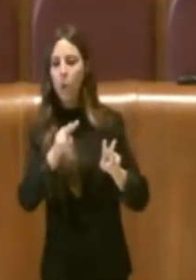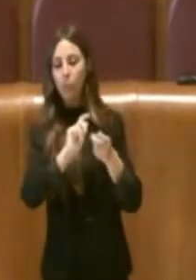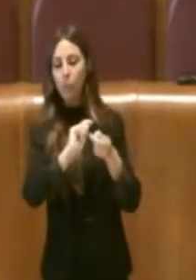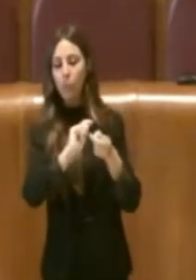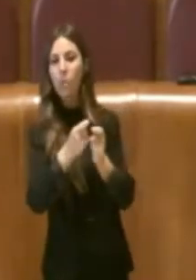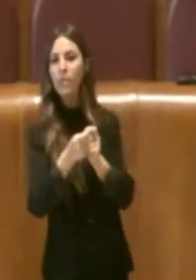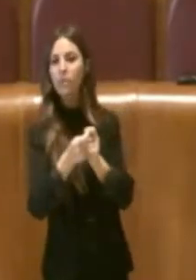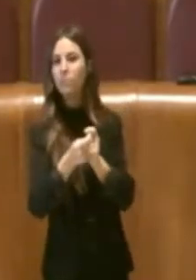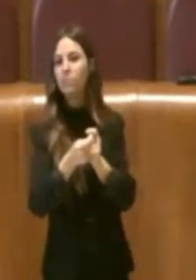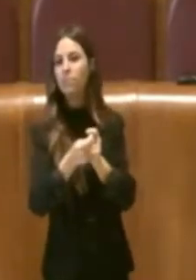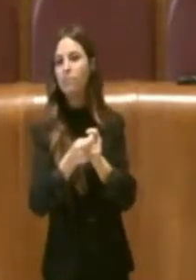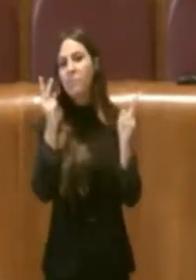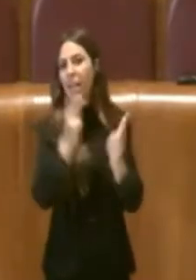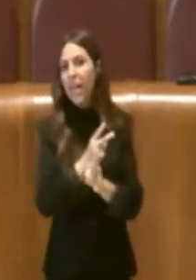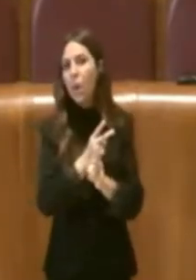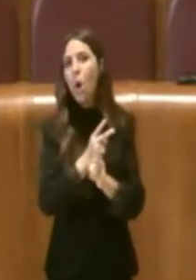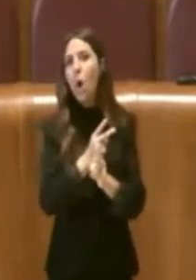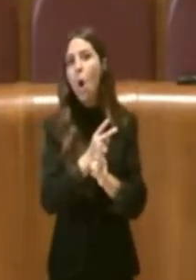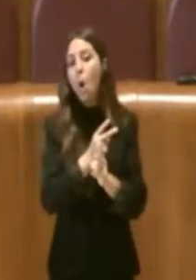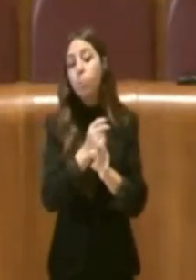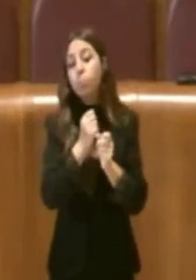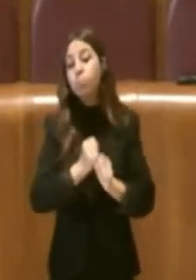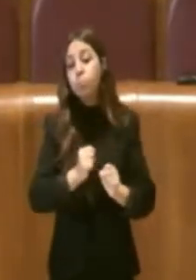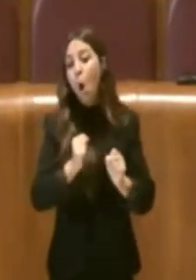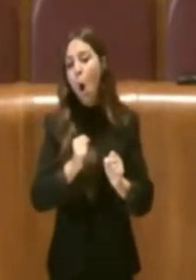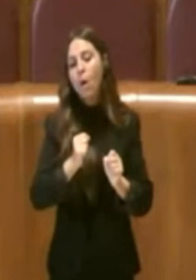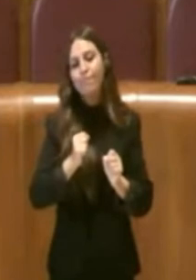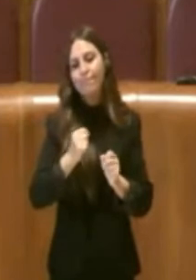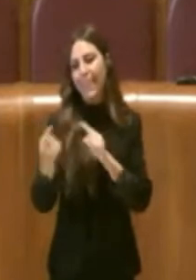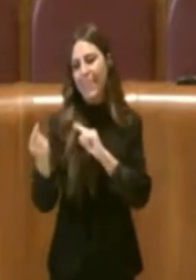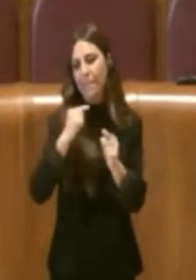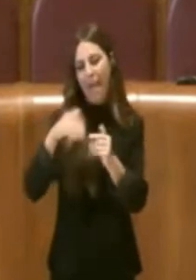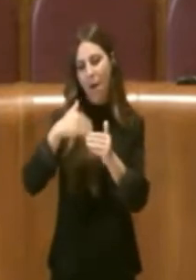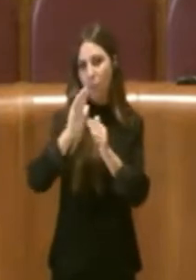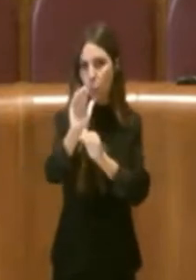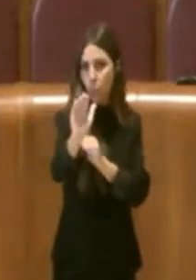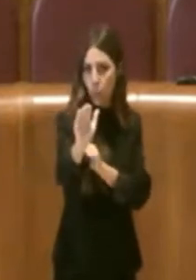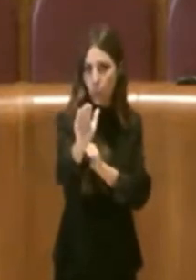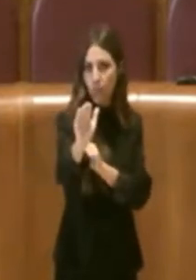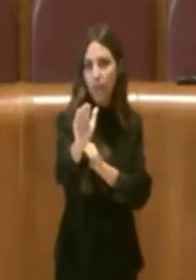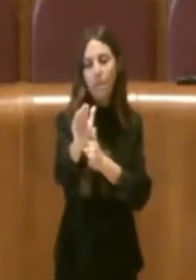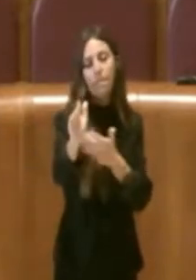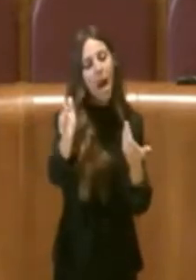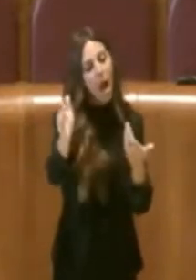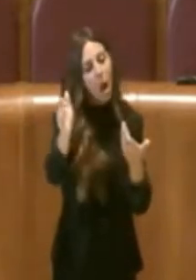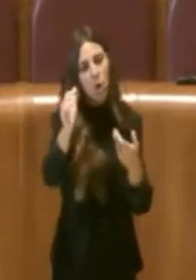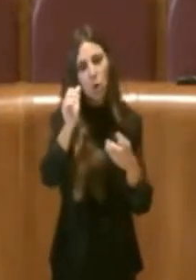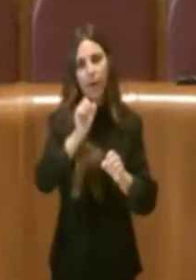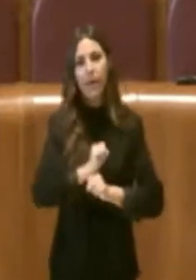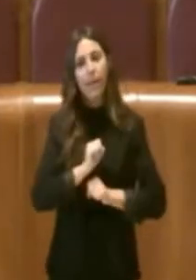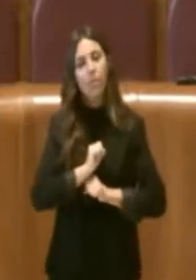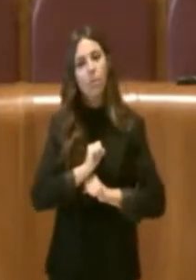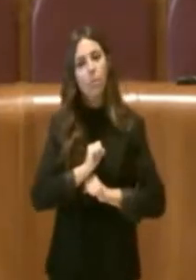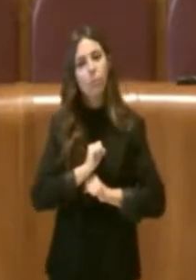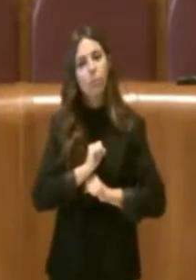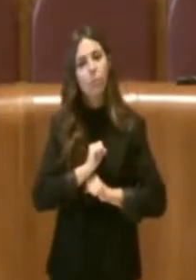potranno sicuramente essere oggetto di successivi dibattiti ma credo che non essendo mai stato